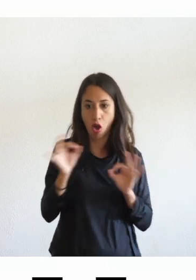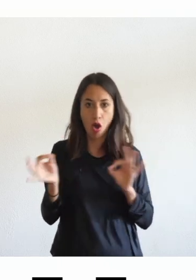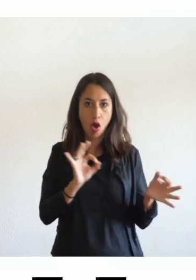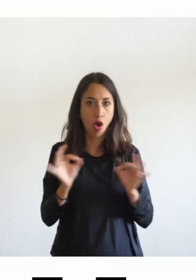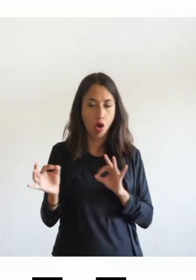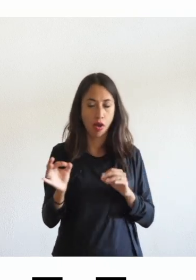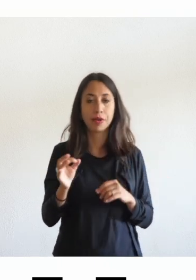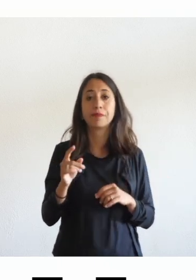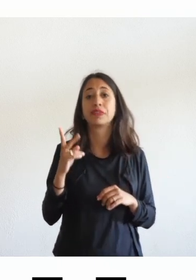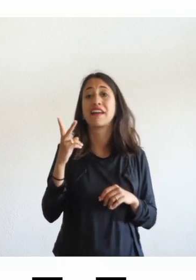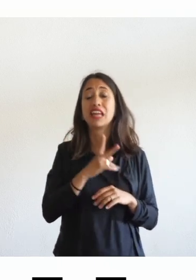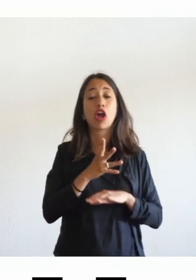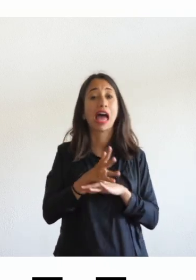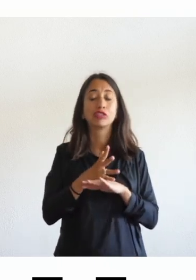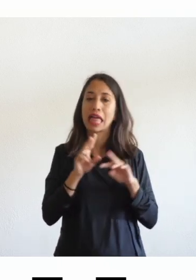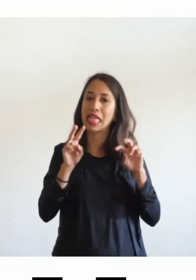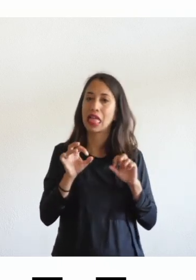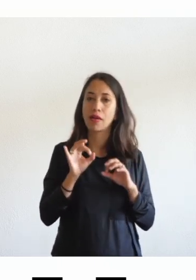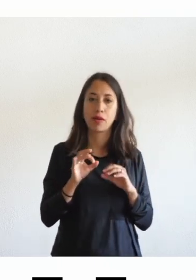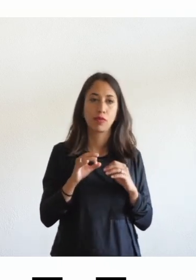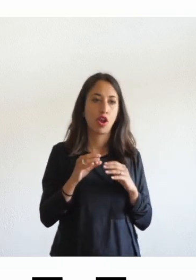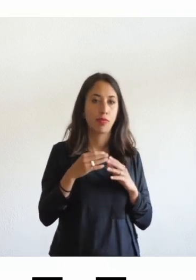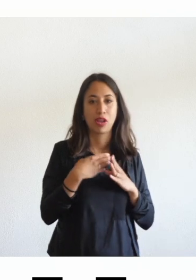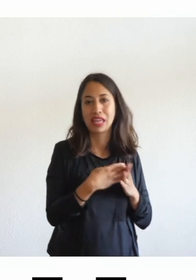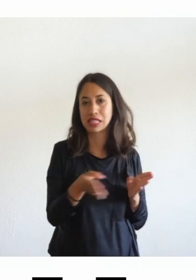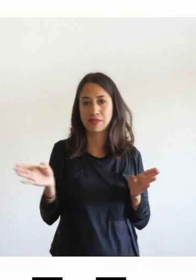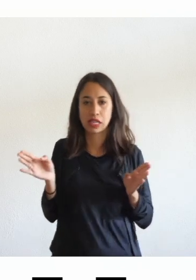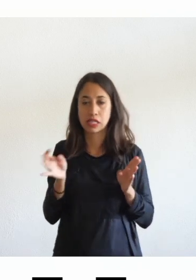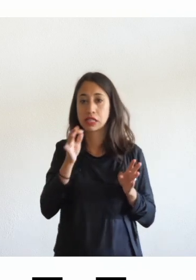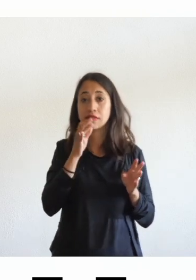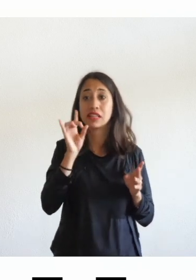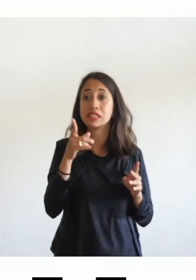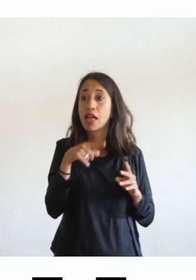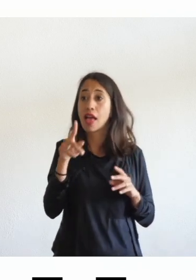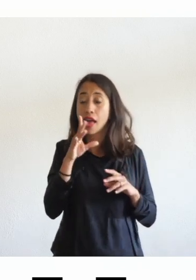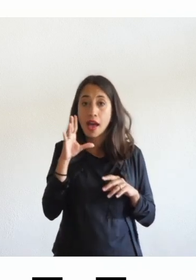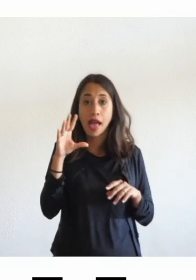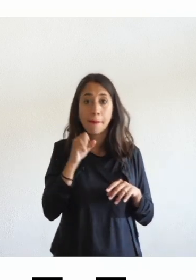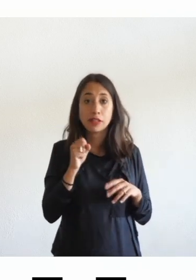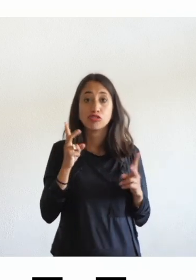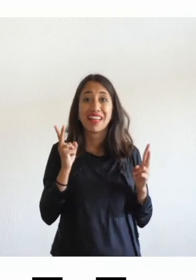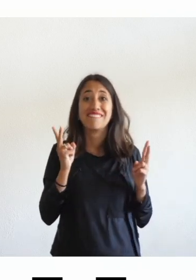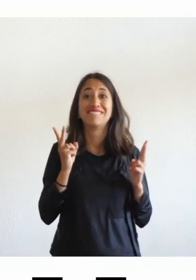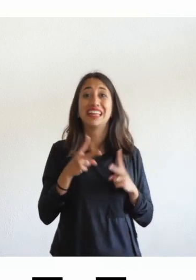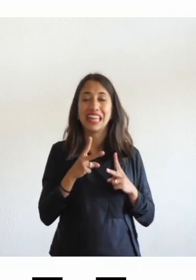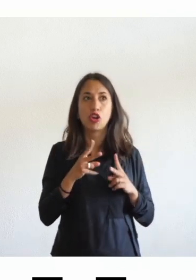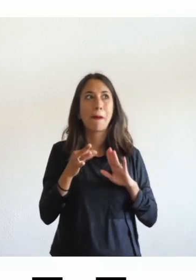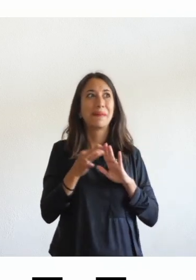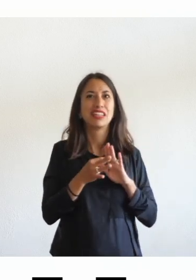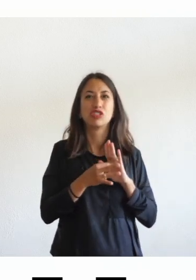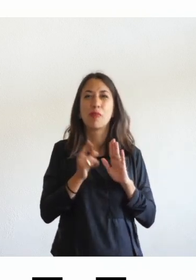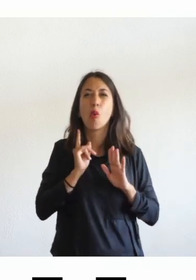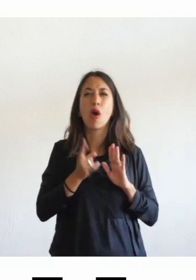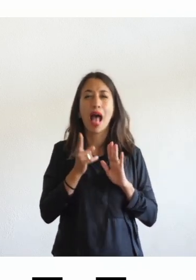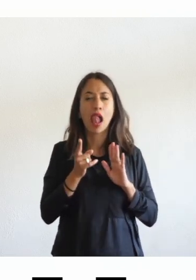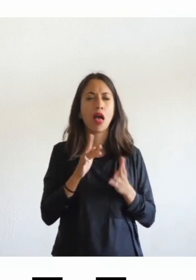è un tema trasversale e alla fine secondo me se poi si comprendono realmente i principi si può